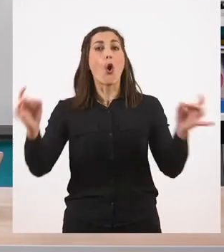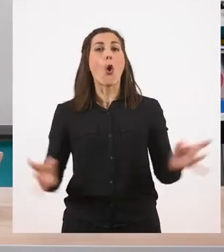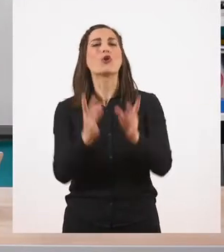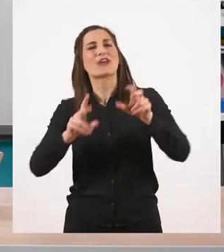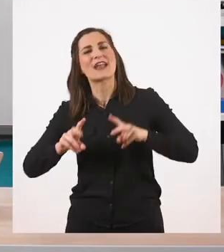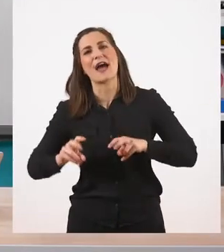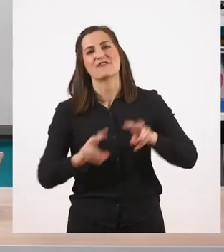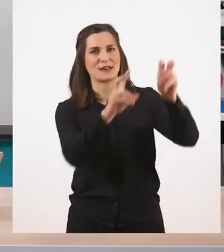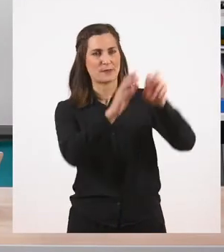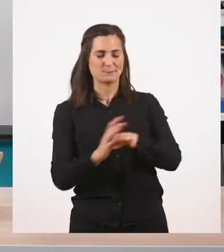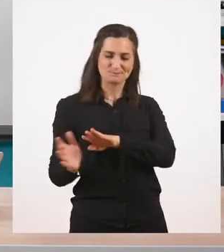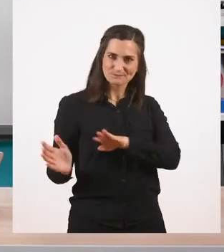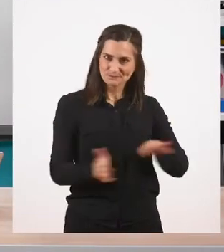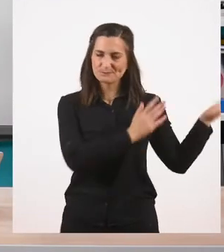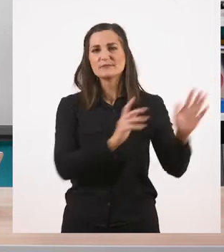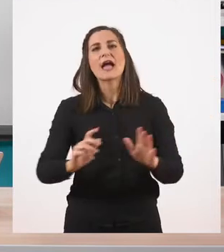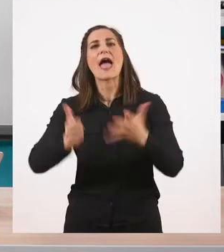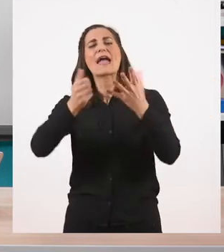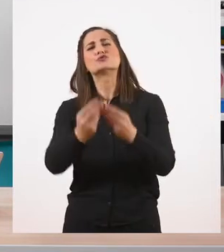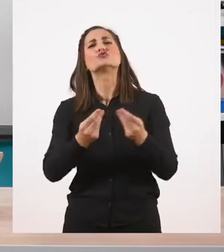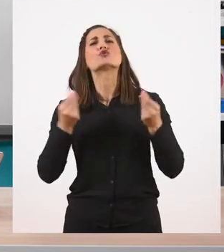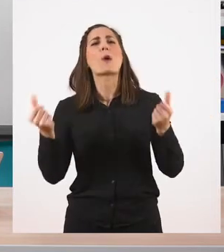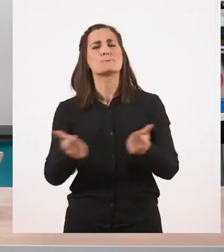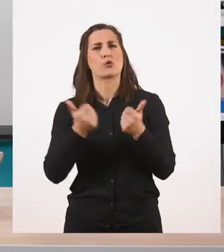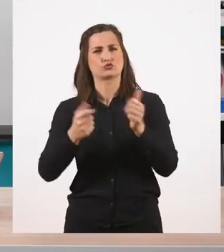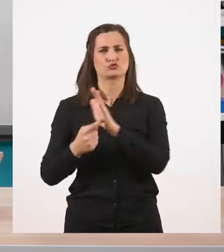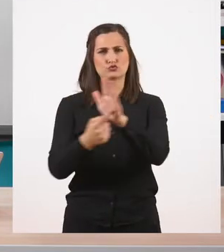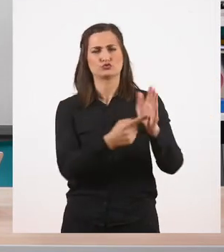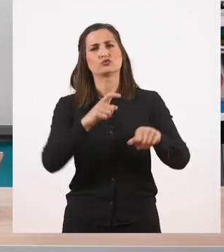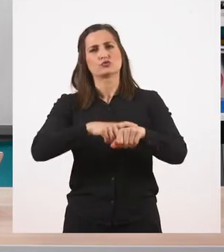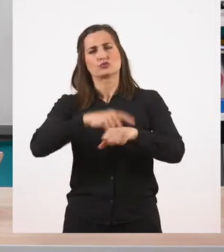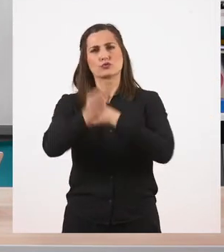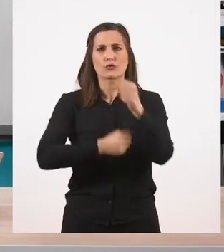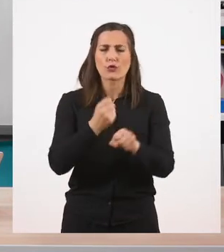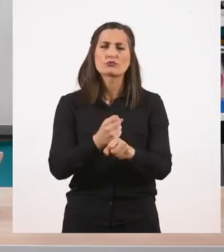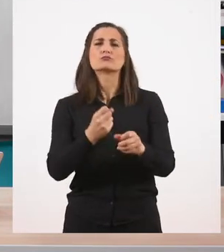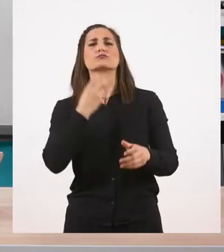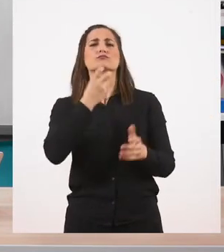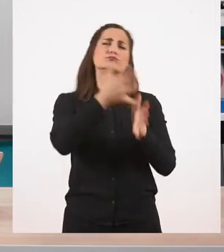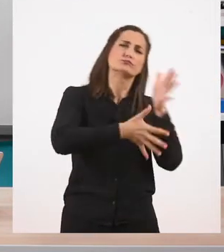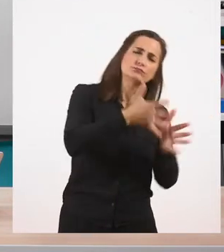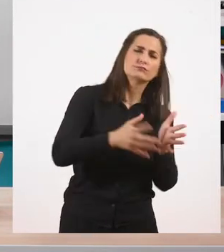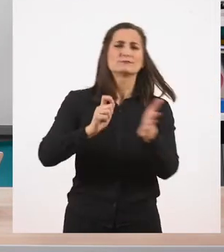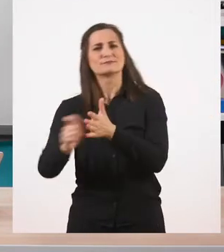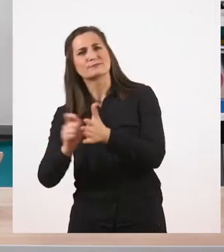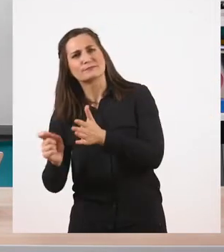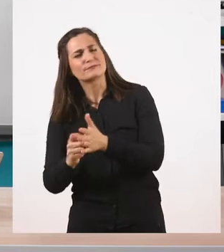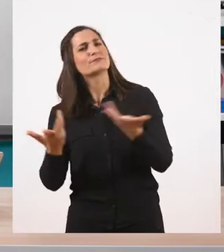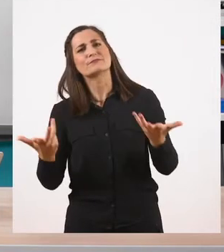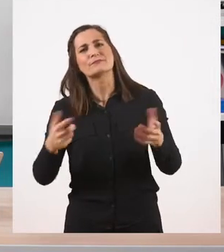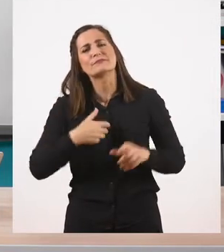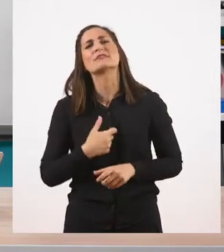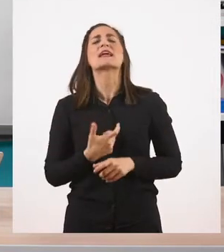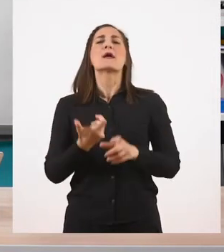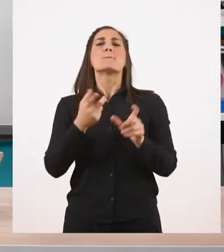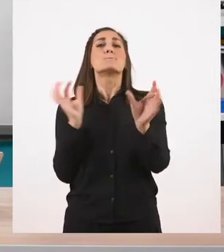Και τέλος, ο έκτος τρόπος που μπορούμε να εκφράσουμε το χρόνο στον προφορικό και το γραπτό μας λόγο, είναι η εμπρόθετη